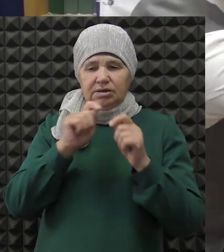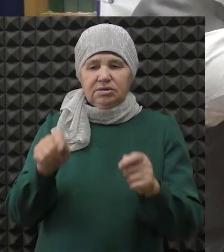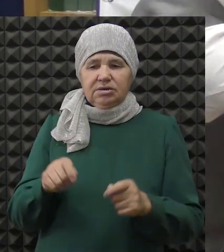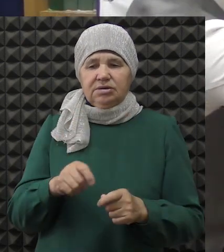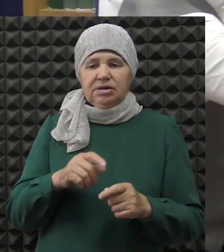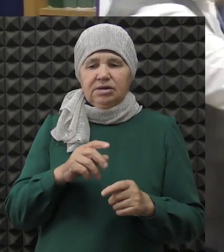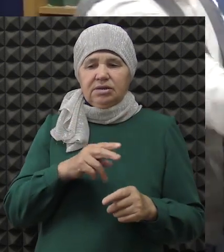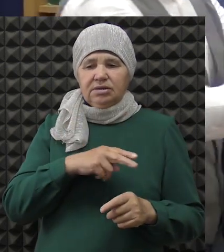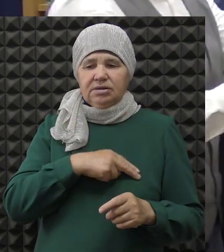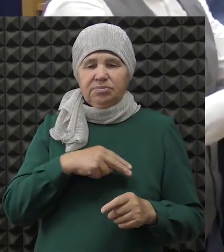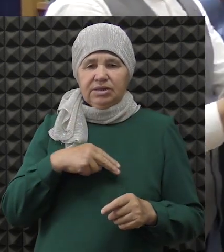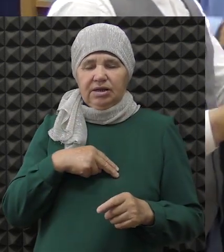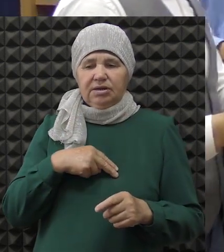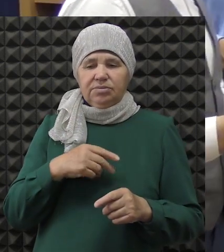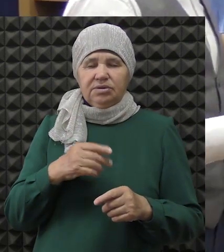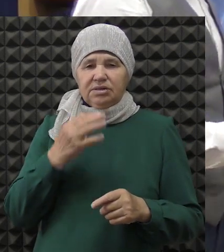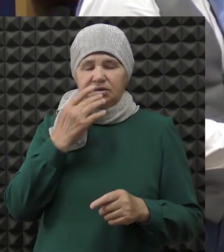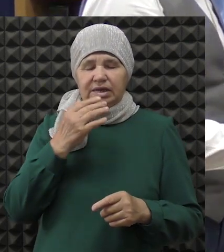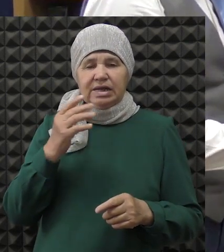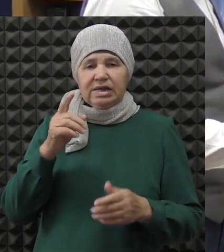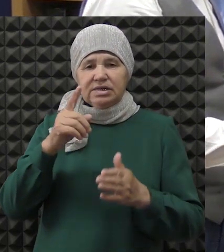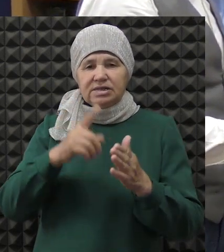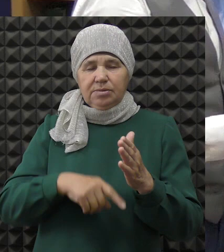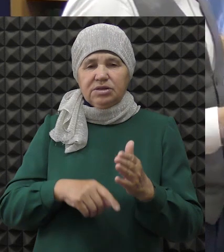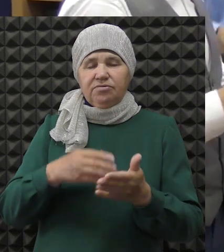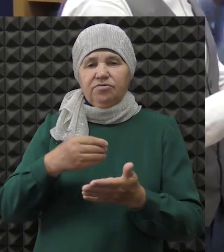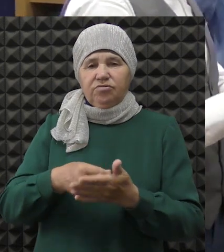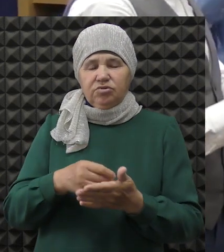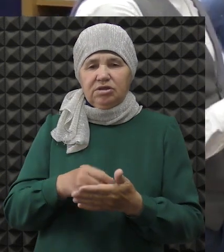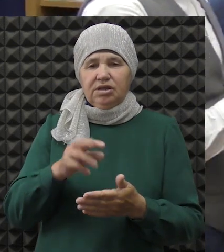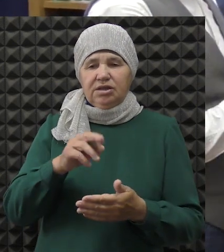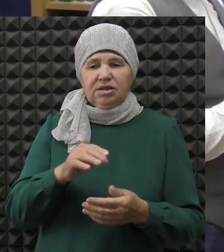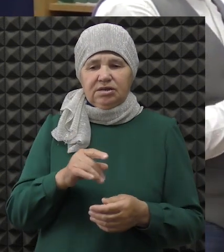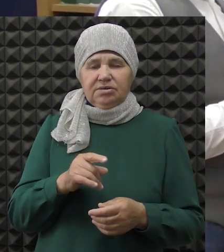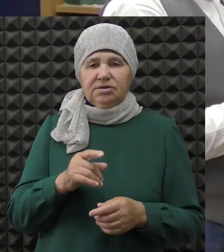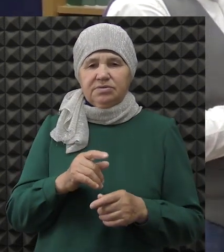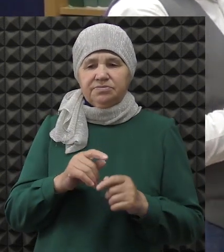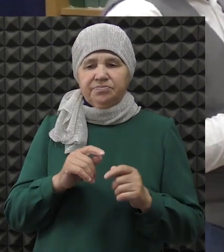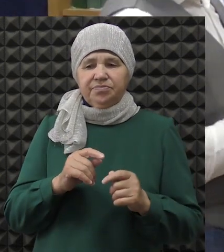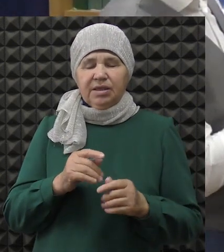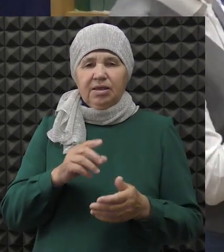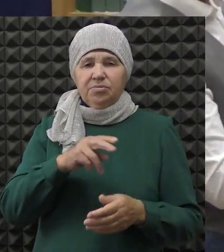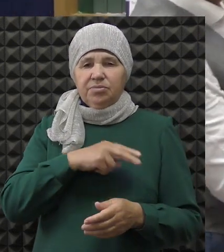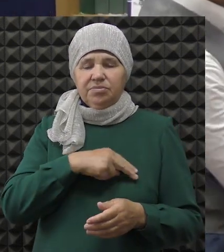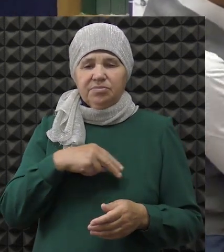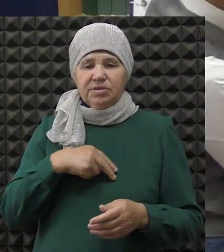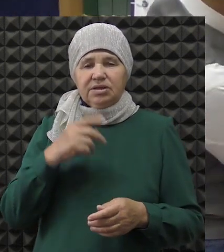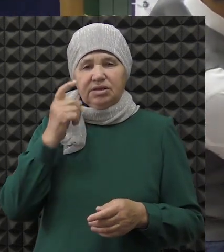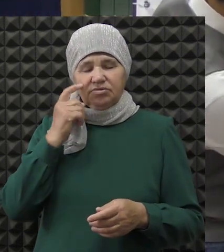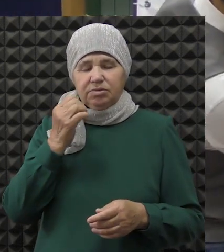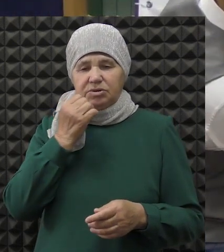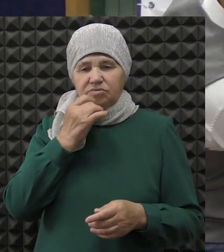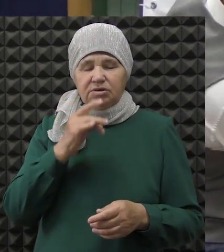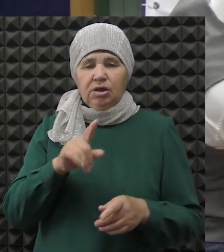Тукая Айвар Сатаров, был награжден медалью Национального исламского обладательного фонда Ярдам за вклад в меценатство и медалью Мухтасибата